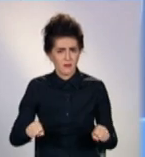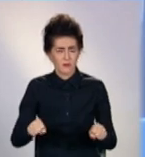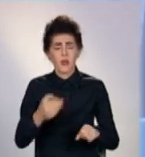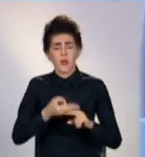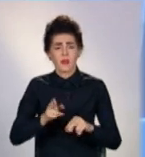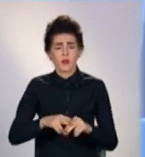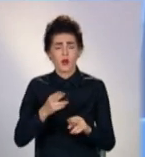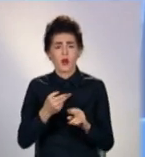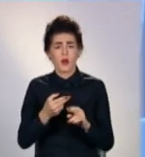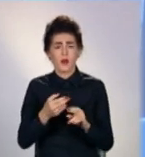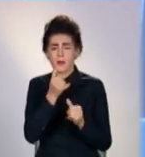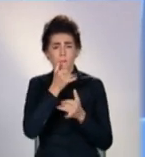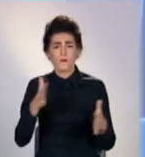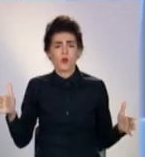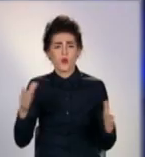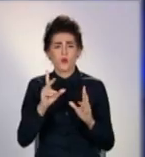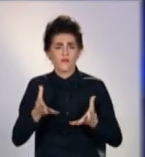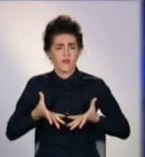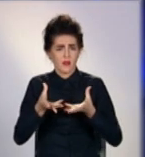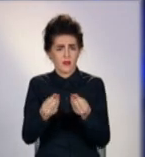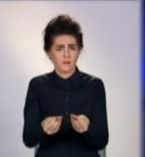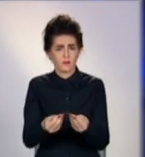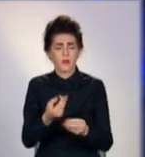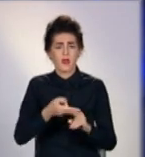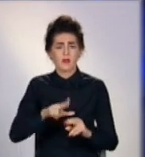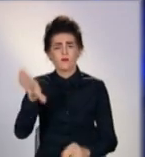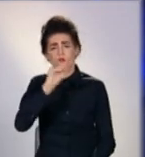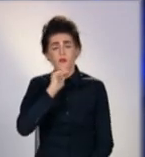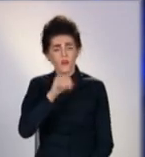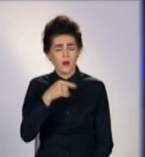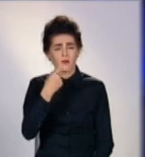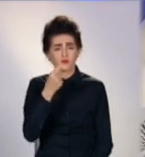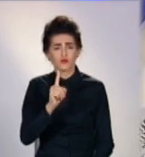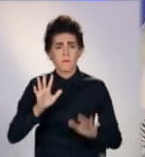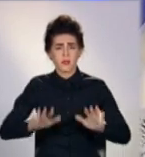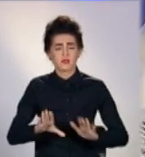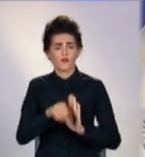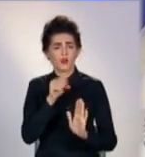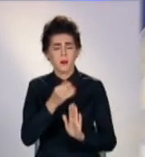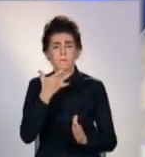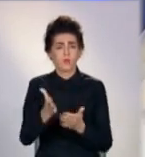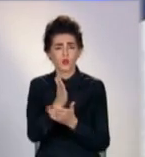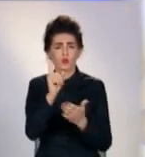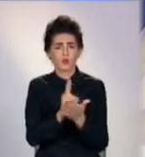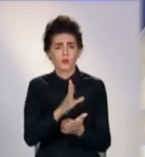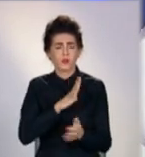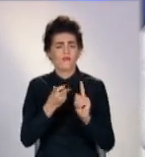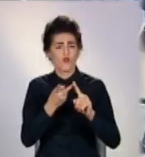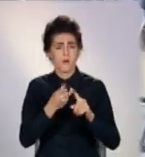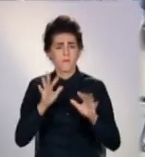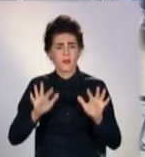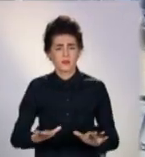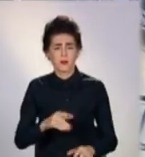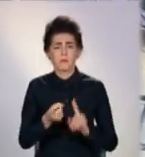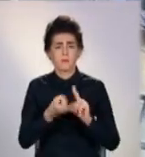на які він попросту не може вліяти. Крім того, фахівці зауважили, на місцевих виборах політика має бути на другому місці,